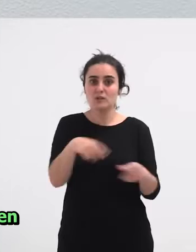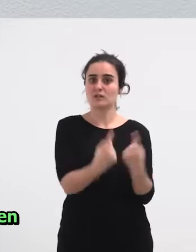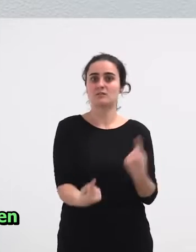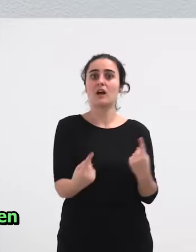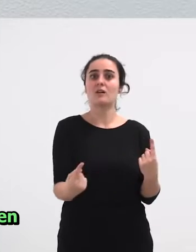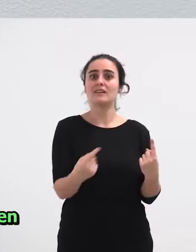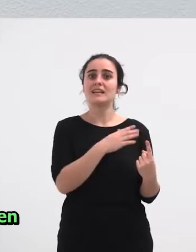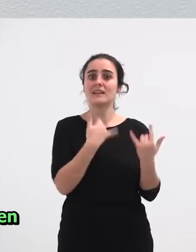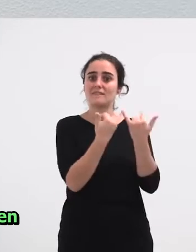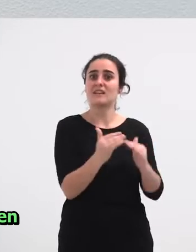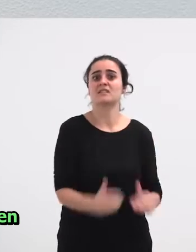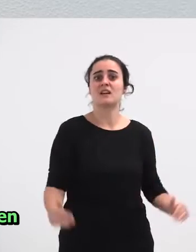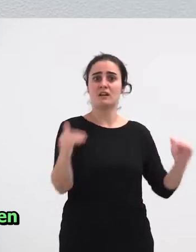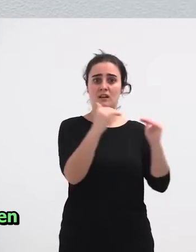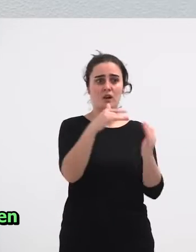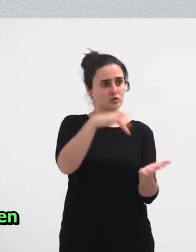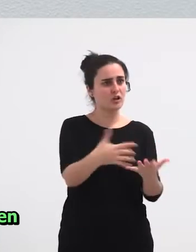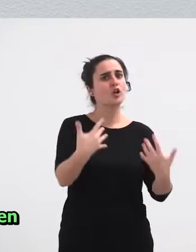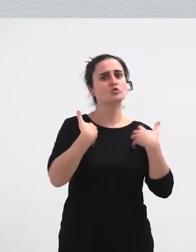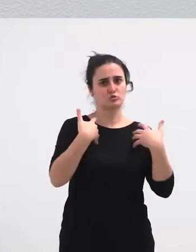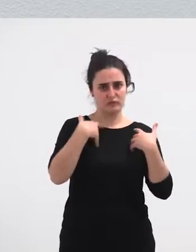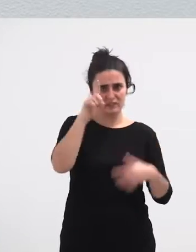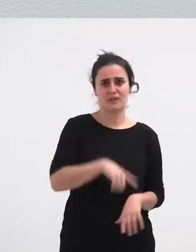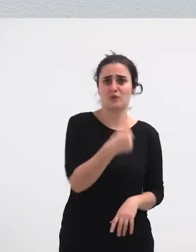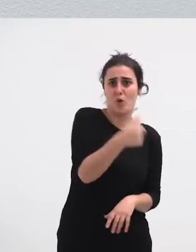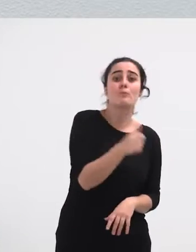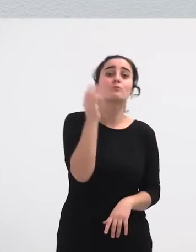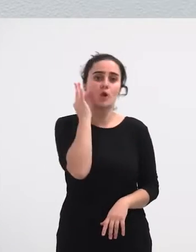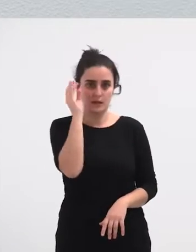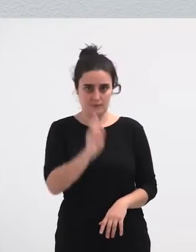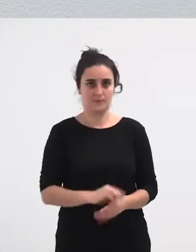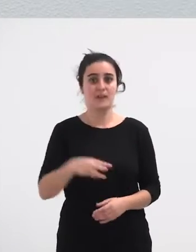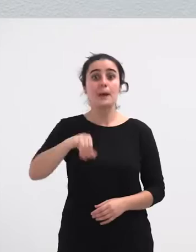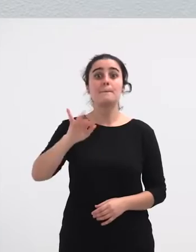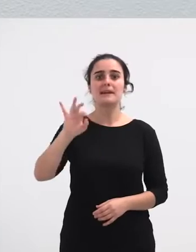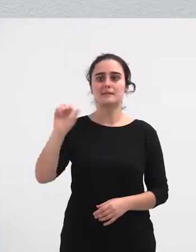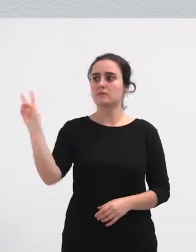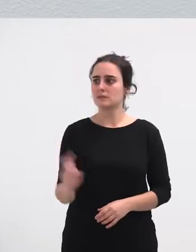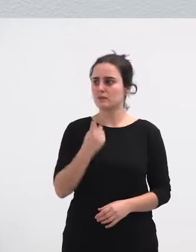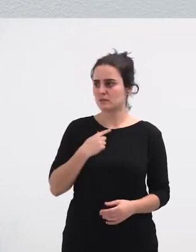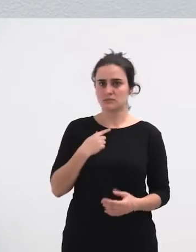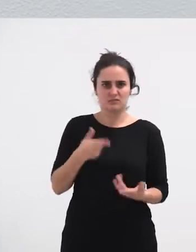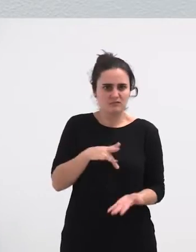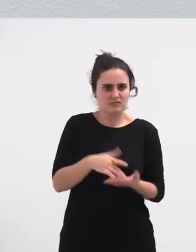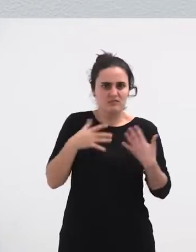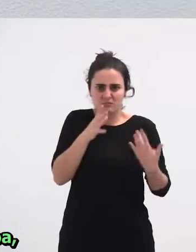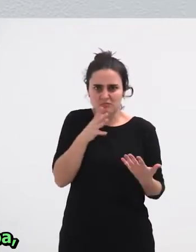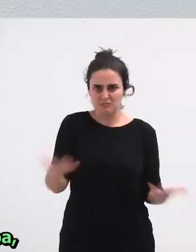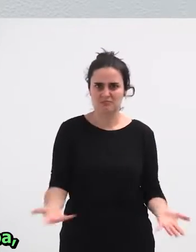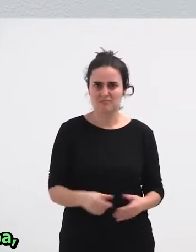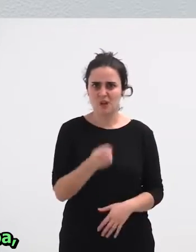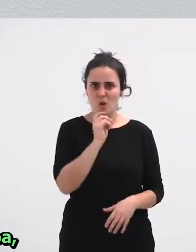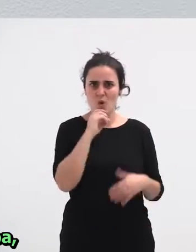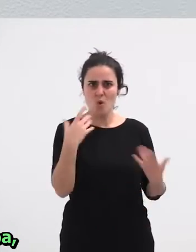Alako jazarpena jasan beharri izan duten Gizon eta emakumei Maita etorri izan egin esaten ziamean Nola da posible, ez? Nola da posible? Hile hitz egine